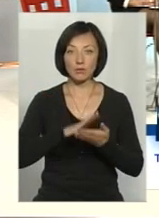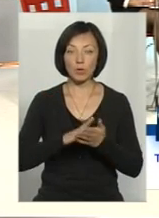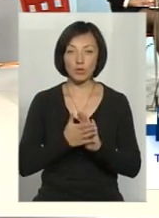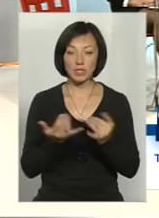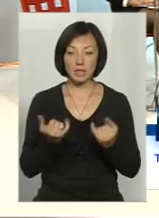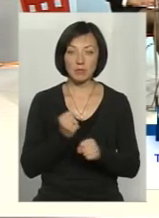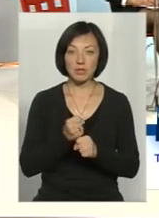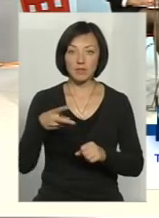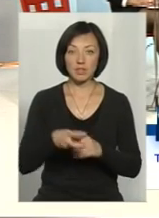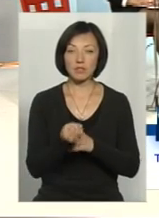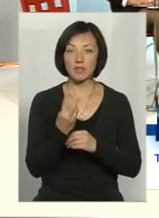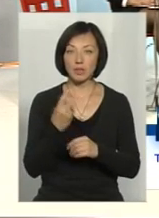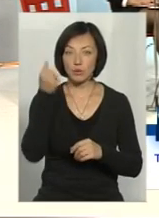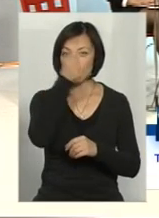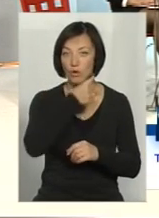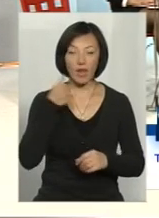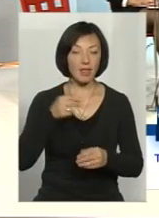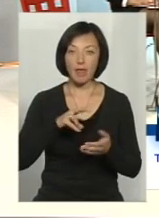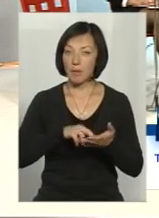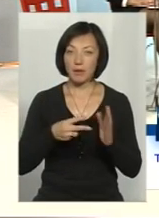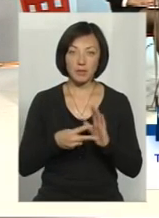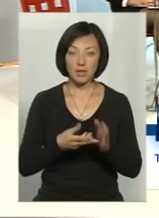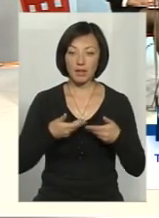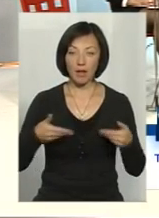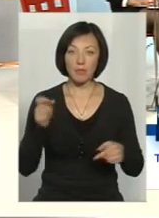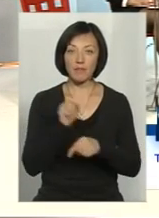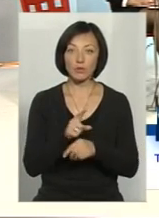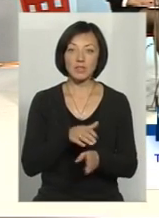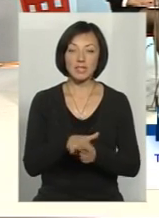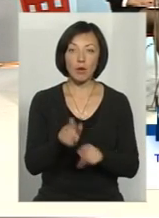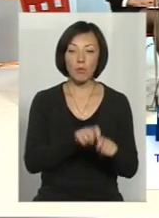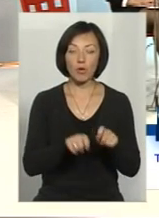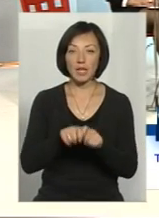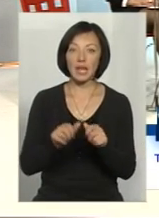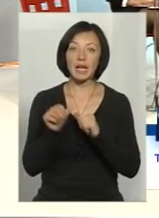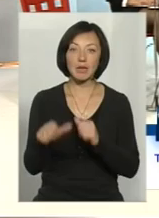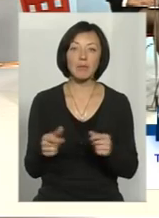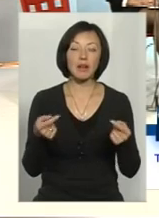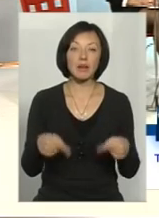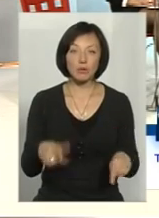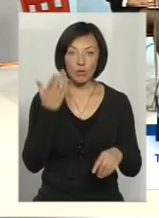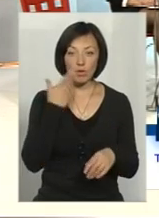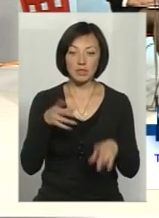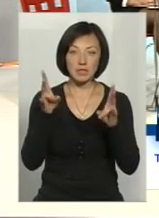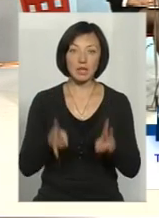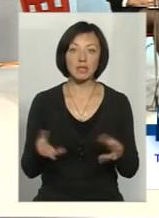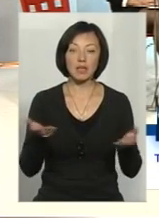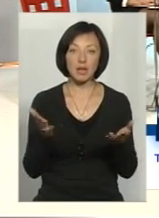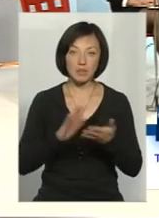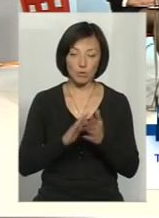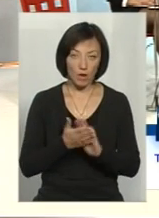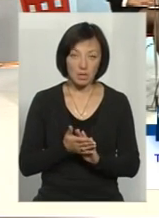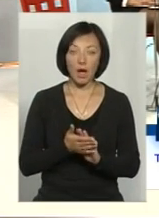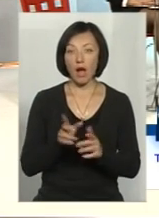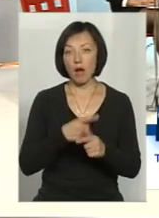яке зараз діє в 2012 року, не передбачає нами функцію здійснення моніторингу, крім кризового, коли стається якась надзвичайна